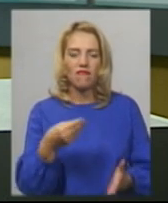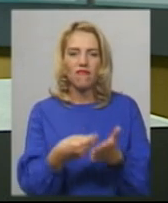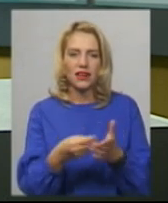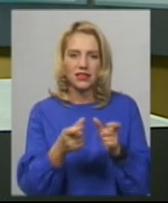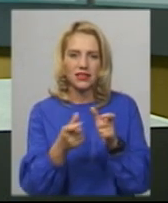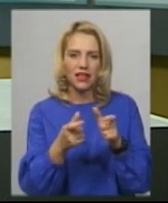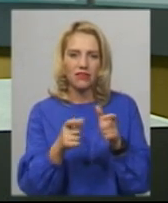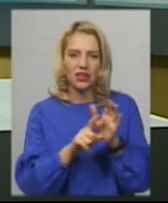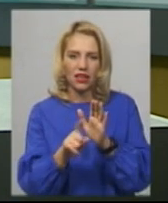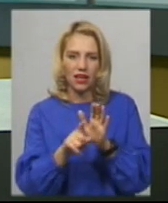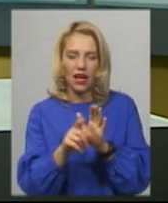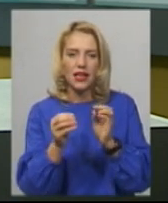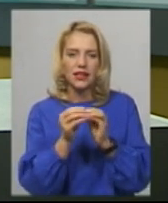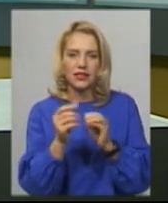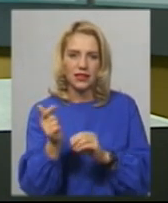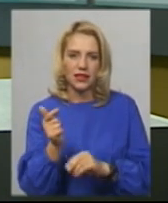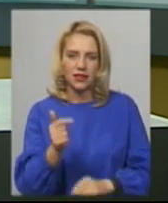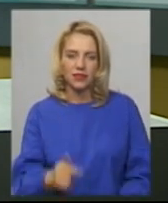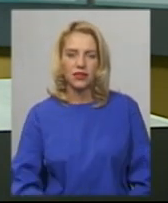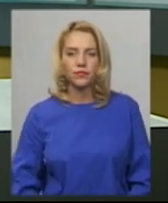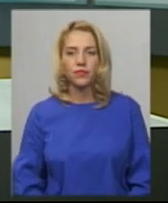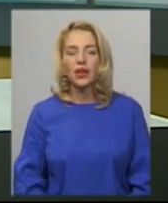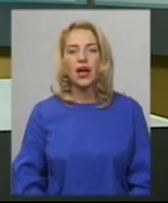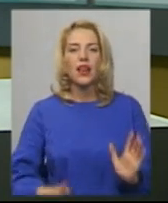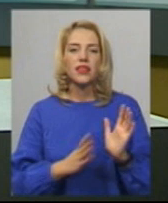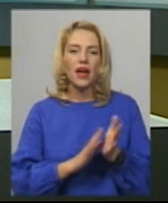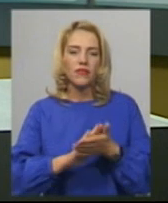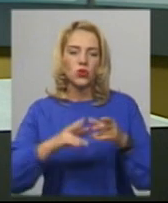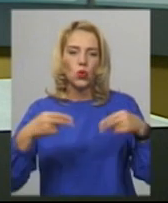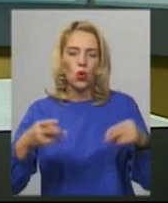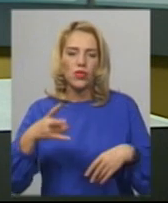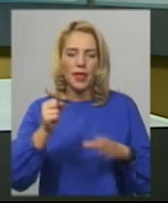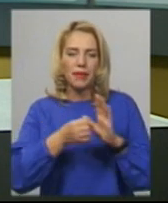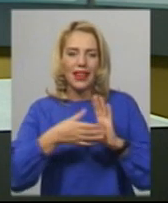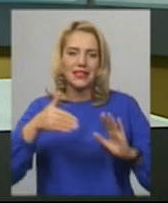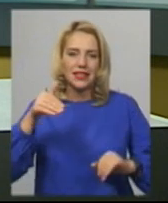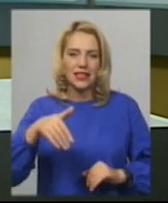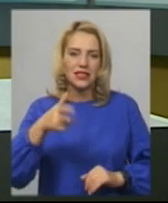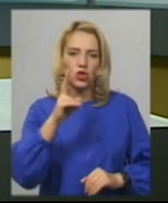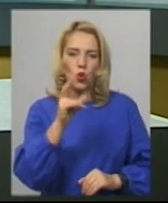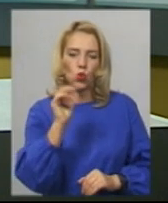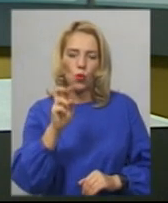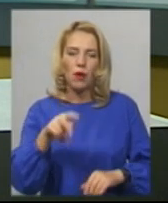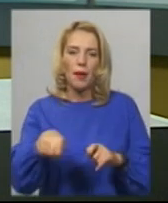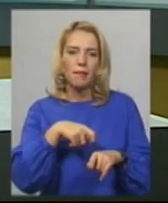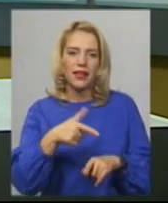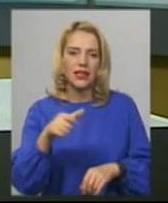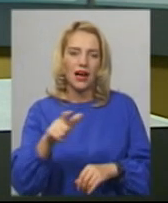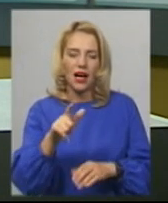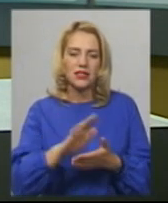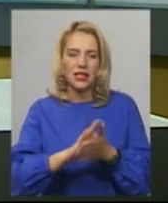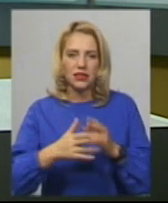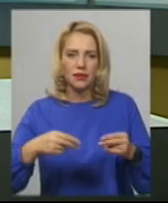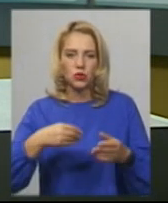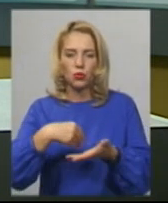додає Віктор Паламарчук. 9 угод на 15 тисяч кубометрів газу уклали на закупівлю